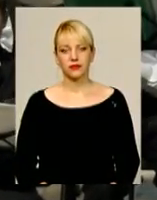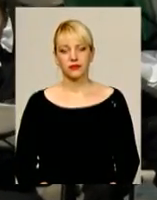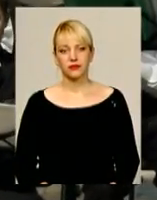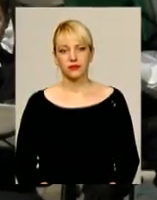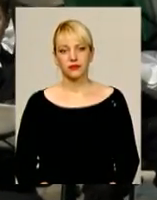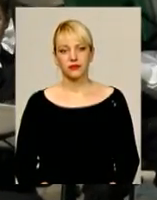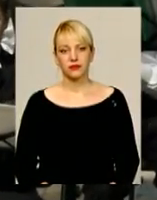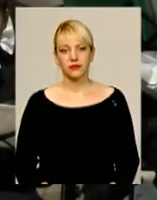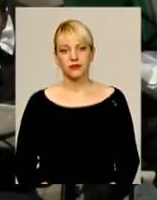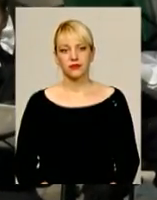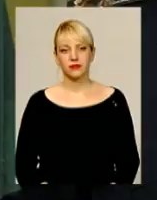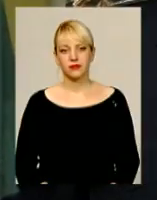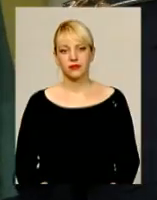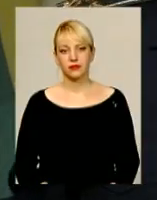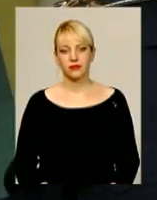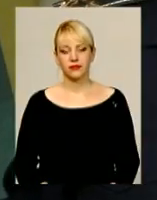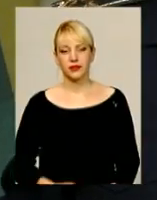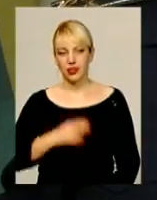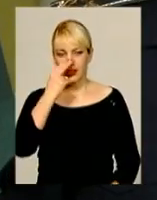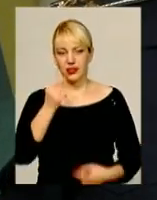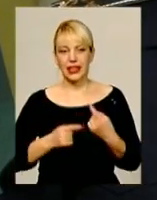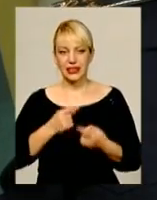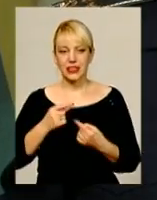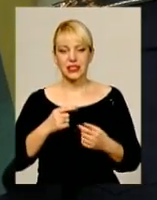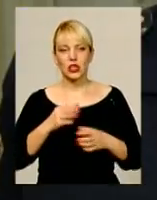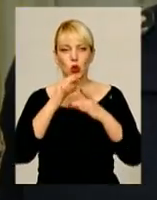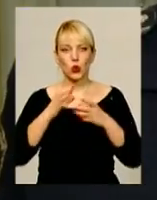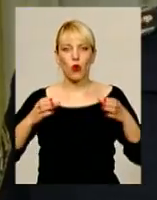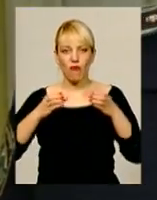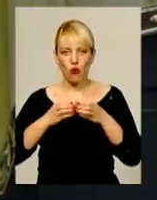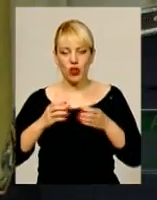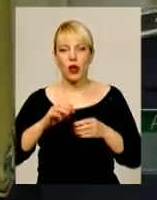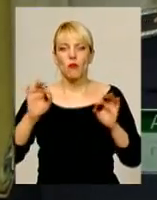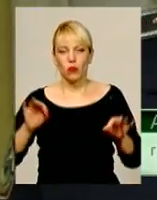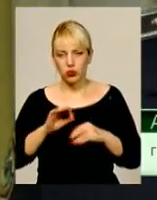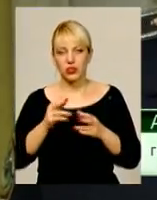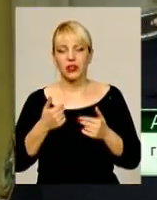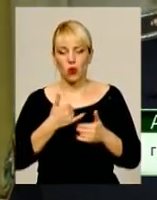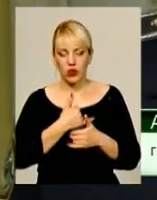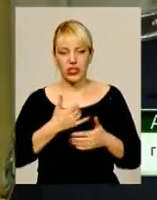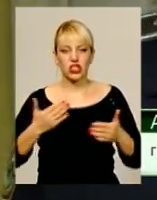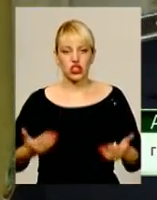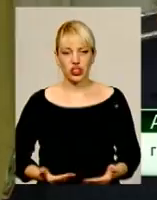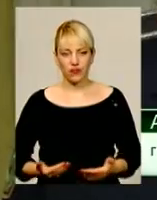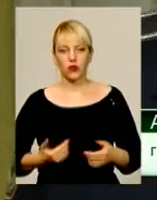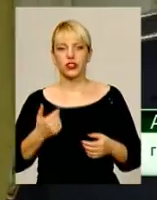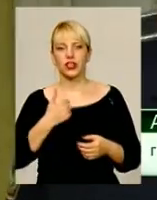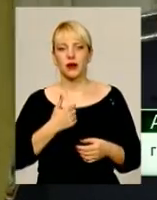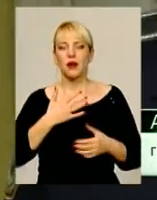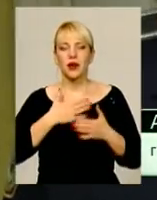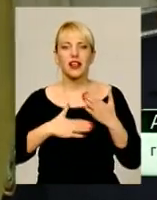Музика Традиції духової музики в нас живуть і приємно, ще раз хочу відмітити, що вони зараз